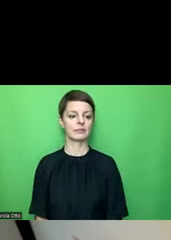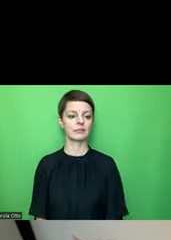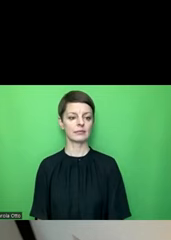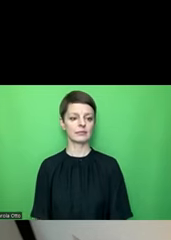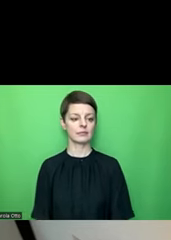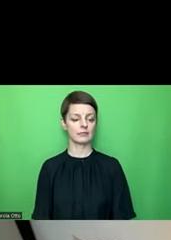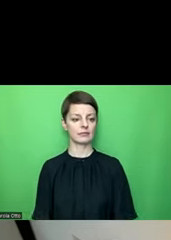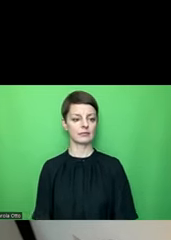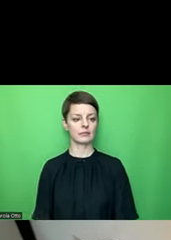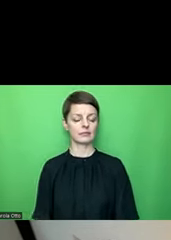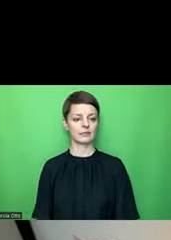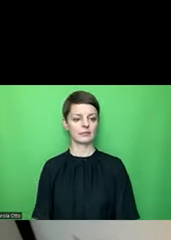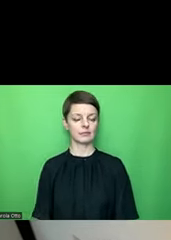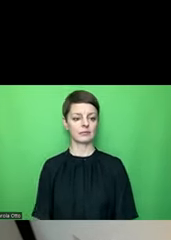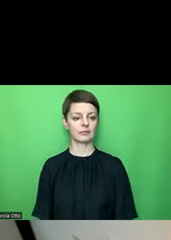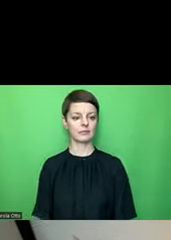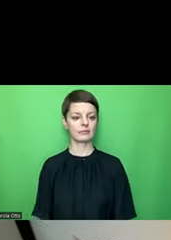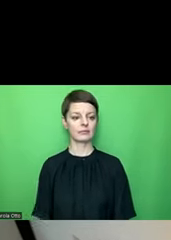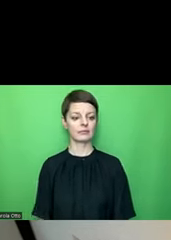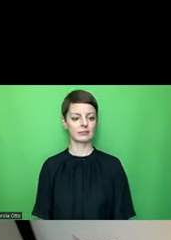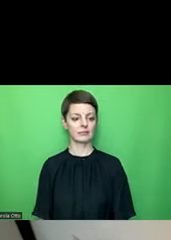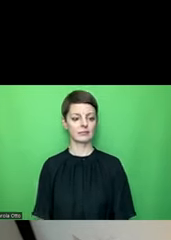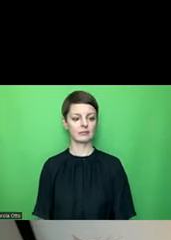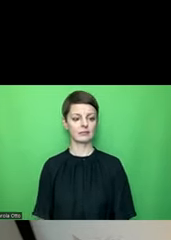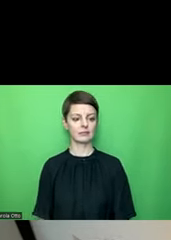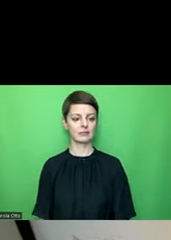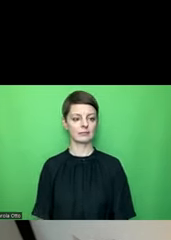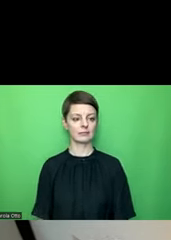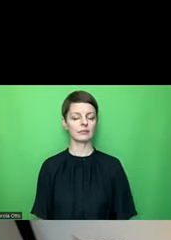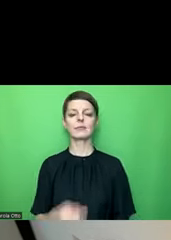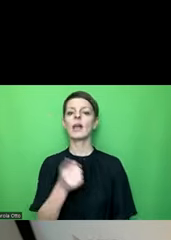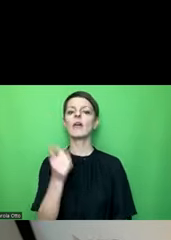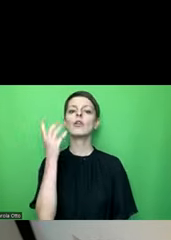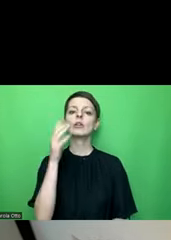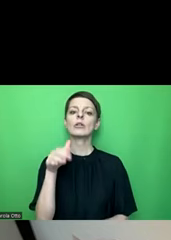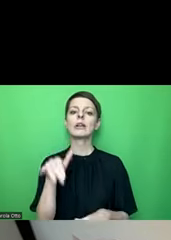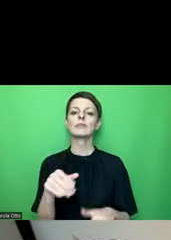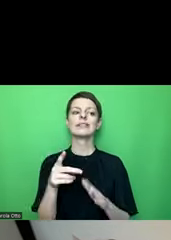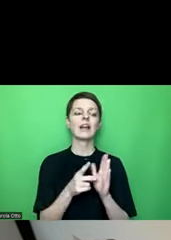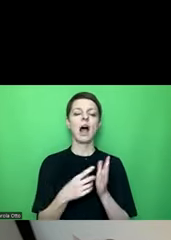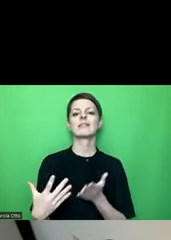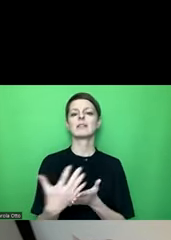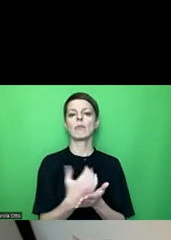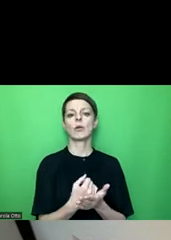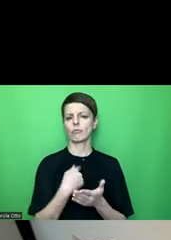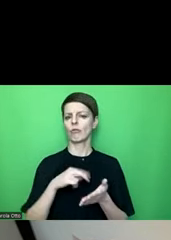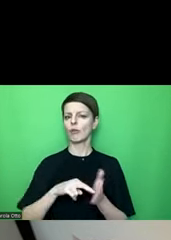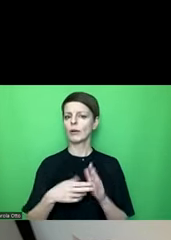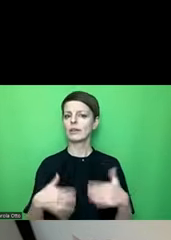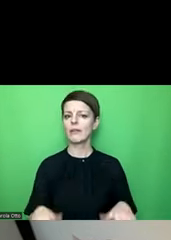ein weiteres Fenster hier, nehmen wir mal an, ich habe eine Ansammlung von Daten, die ich vorbereitet habe